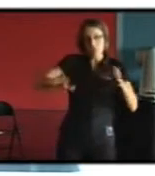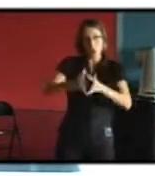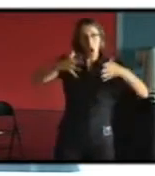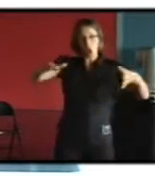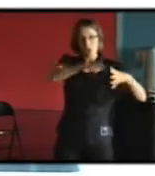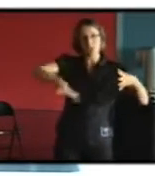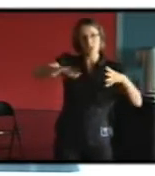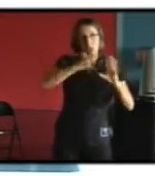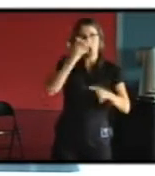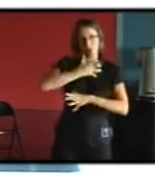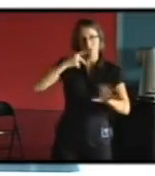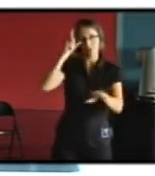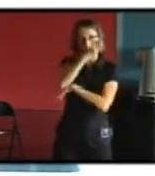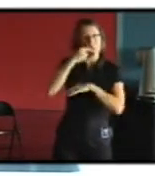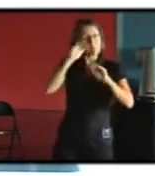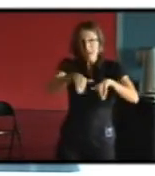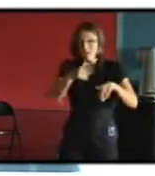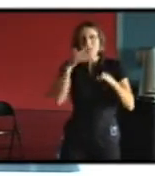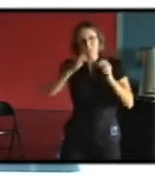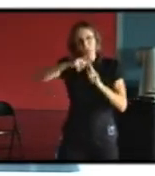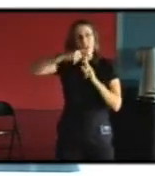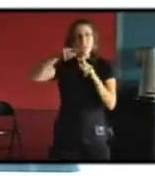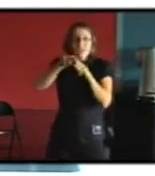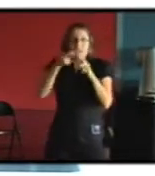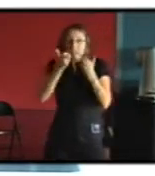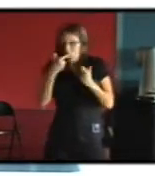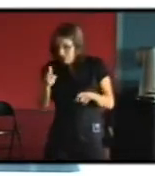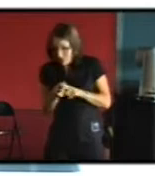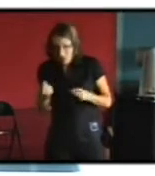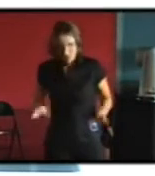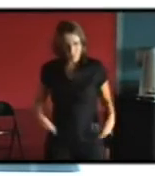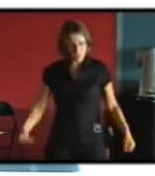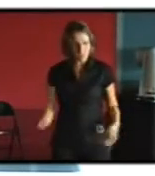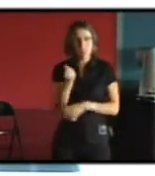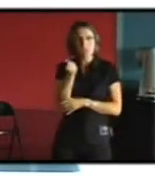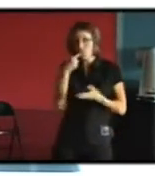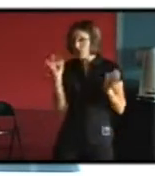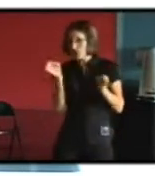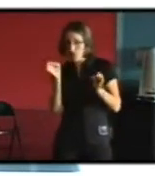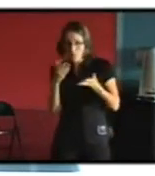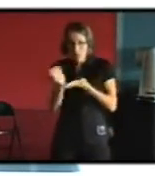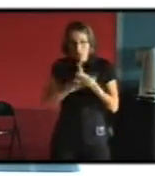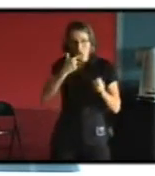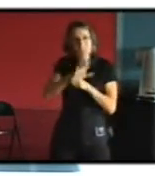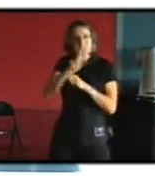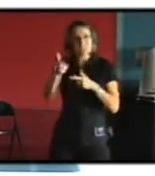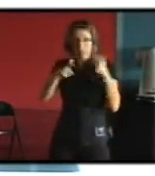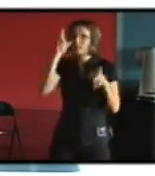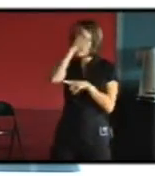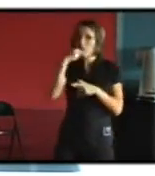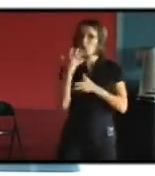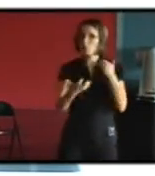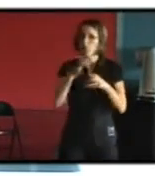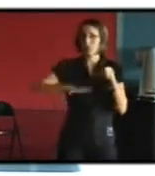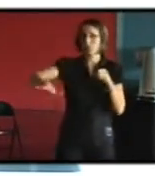problème même quand il est thermiquement performant à une famille qui n'a pas les moyens donc c'est un autre enfin c'est une